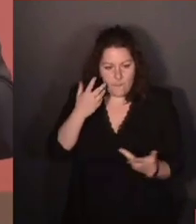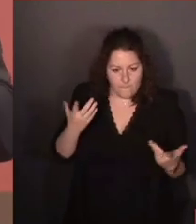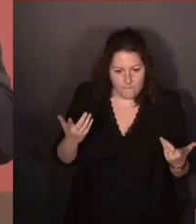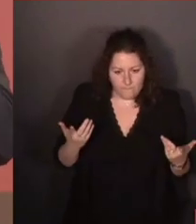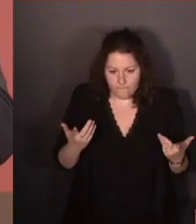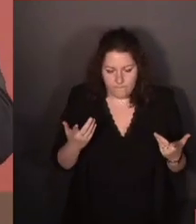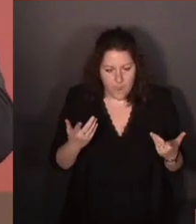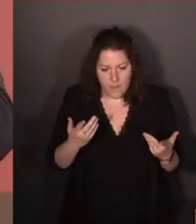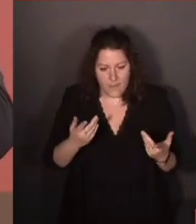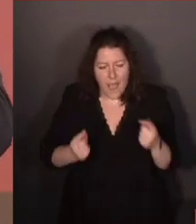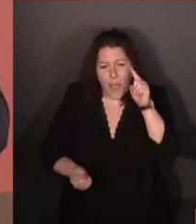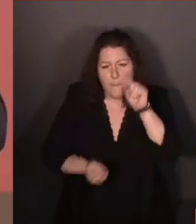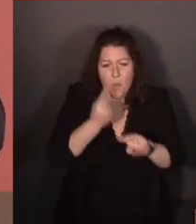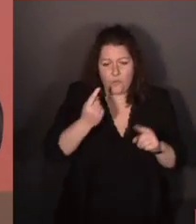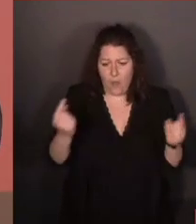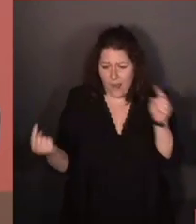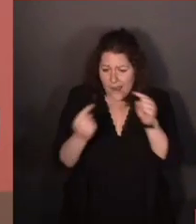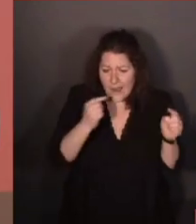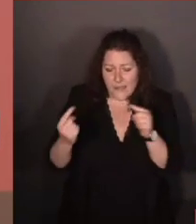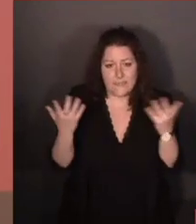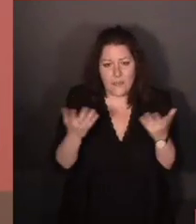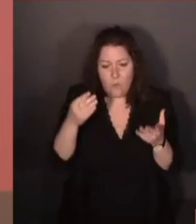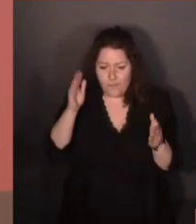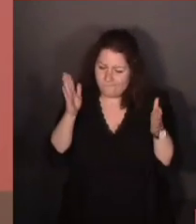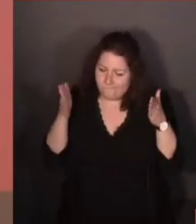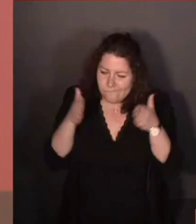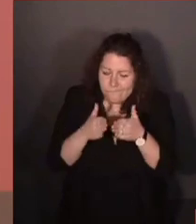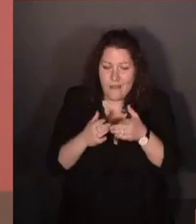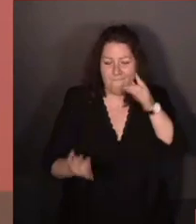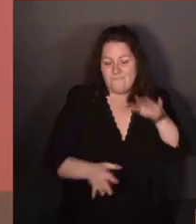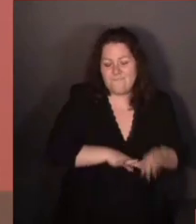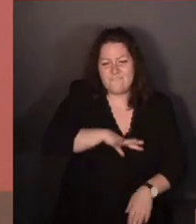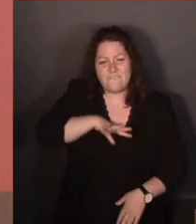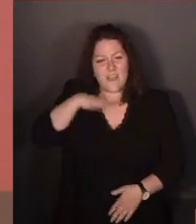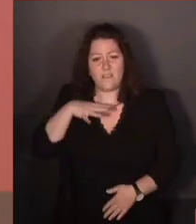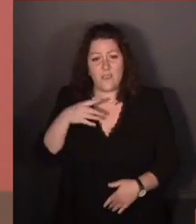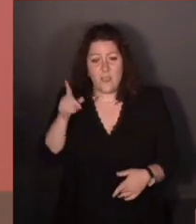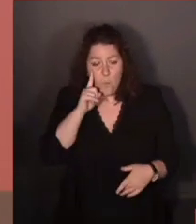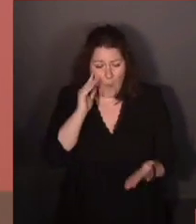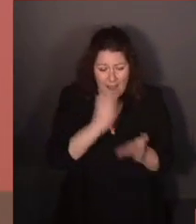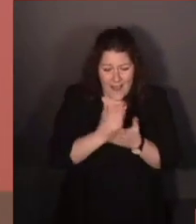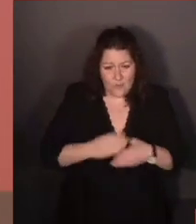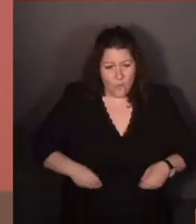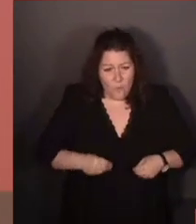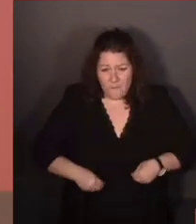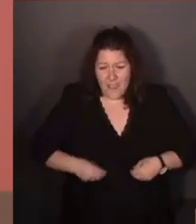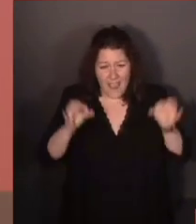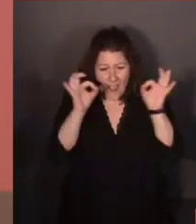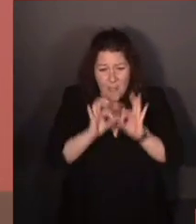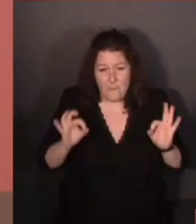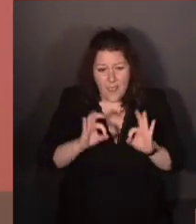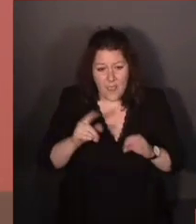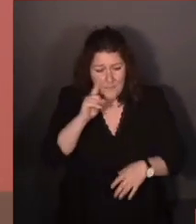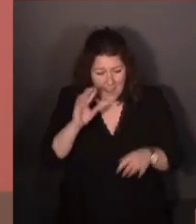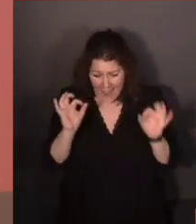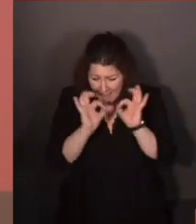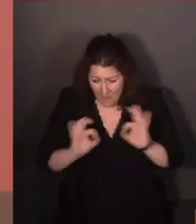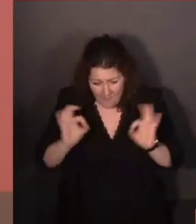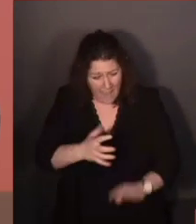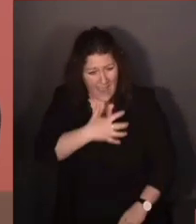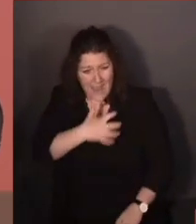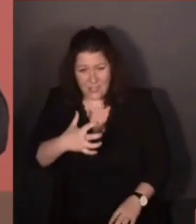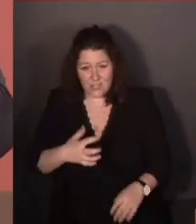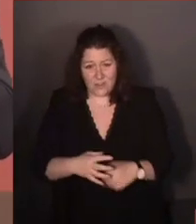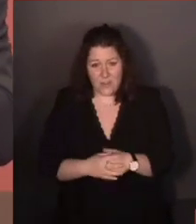cœur du débat la fierté de la classe ouvrière. Parce que sans classe ouvrière, sans monde du travail, il n'y a pas de richesses qui sont produites, et les